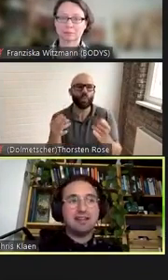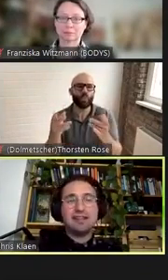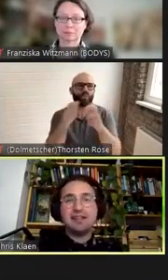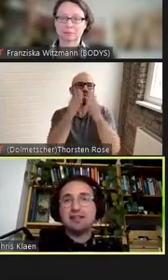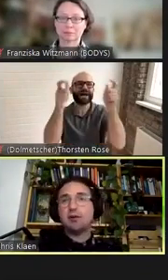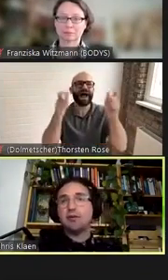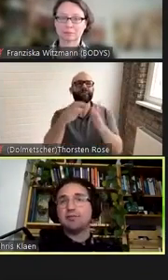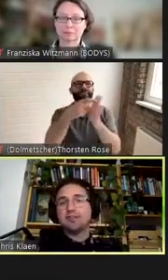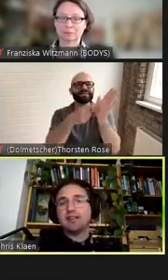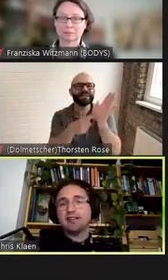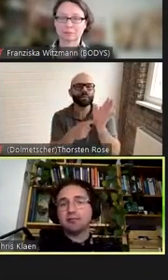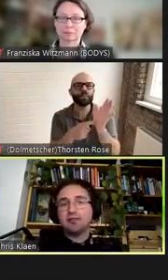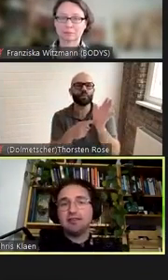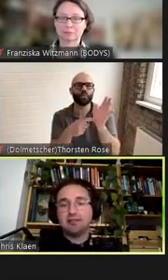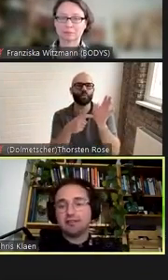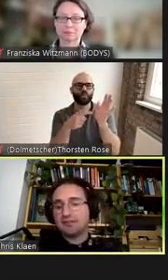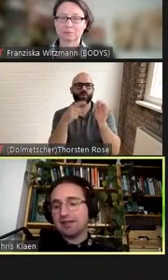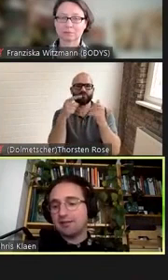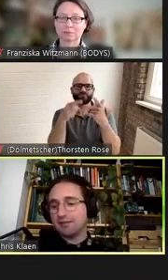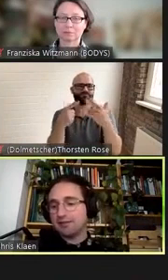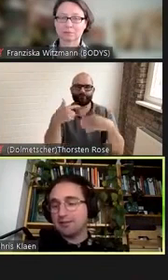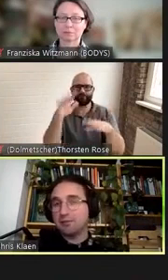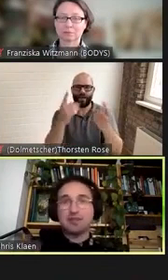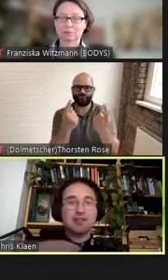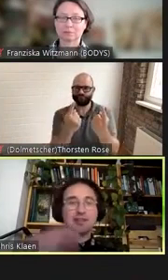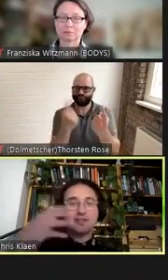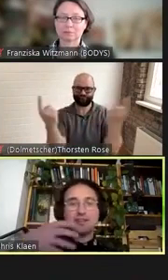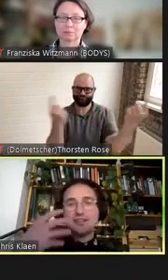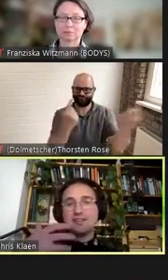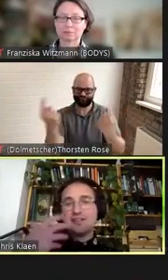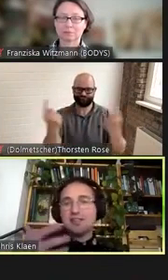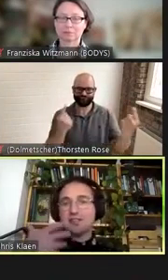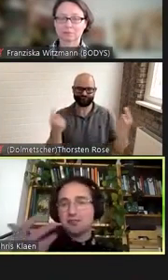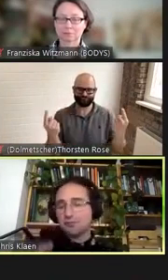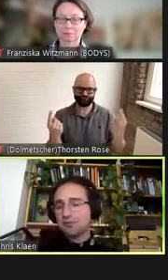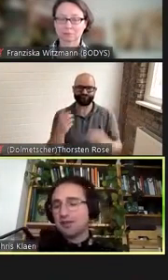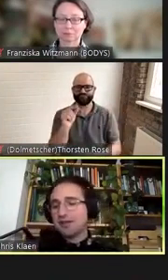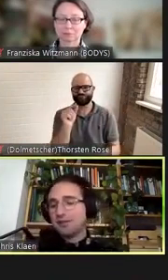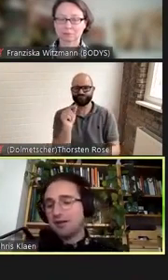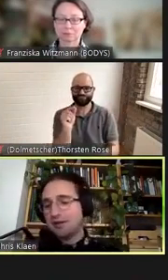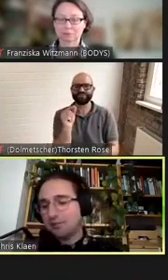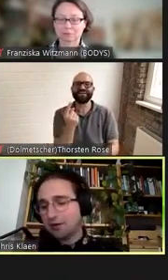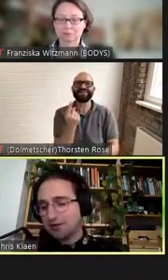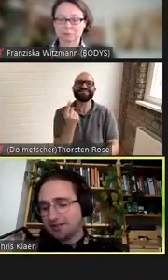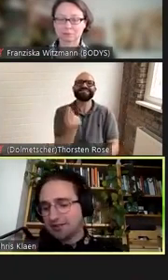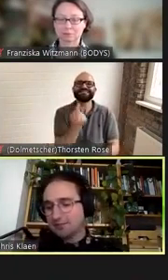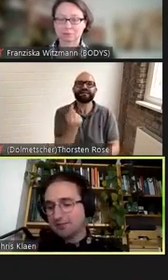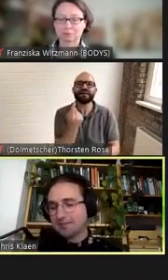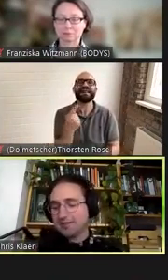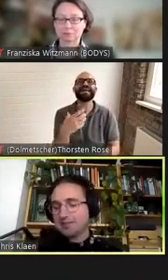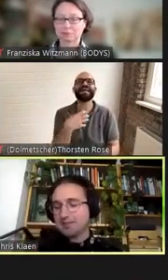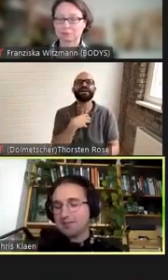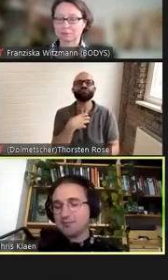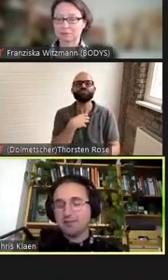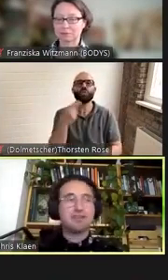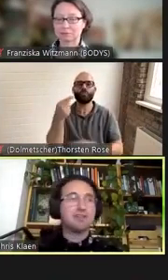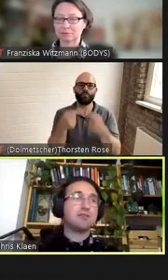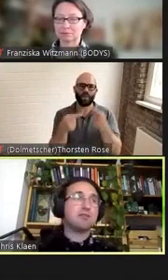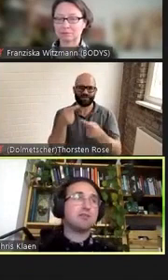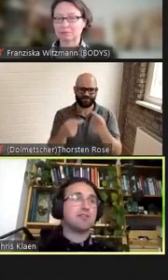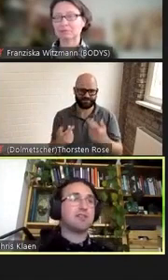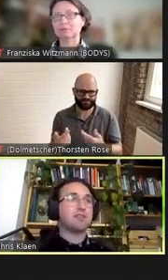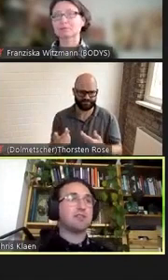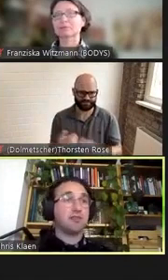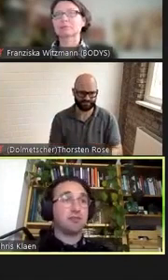dieses Angehen oft sehr isoliert. Wir haben es also mit Single-Issue-Politik, mit Single-Issue